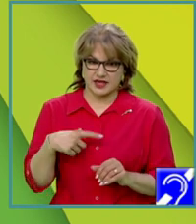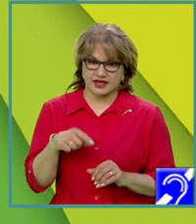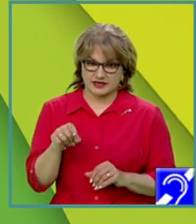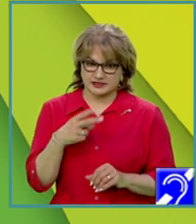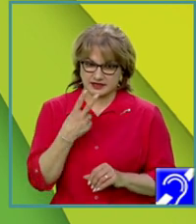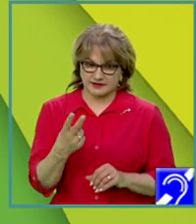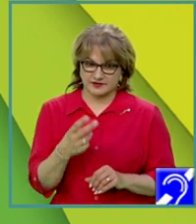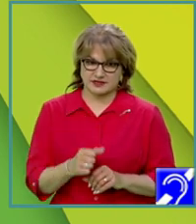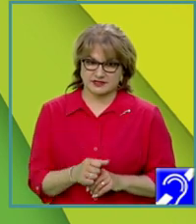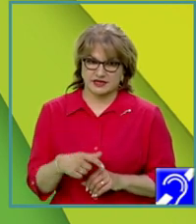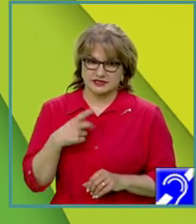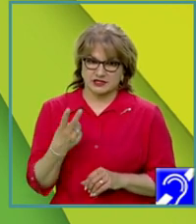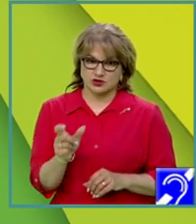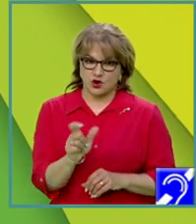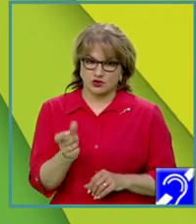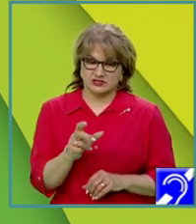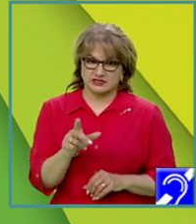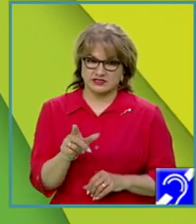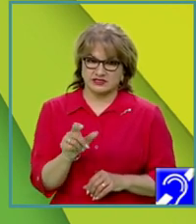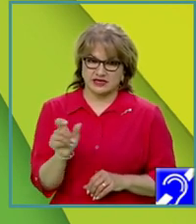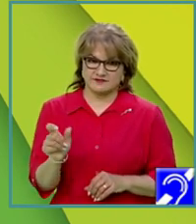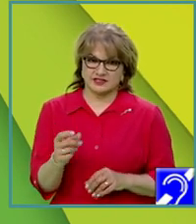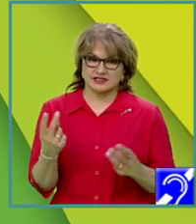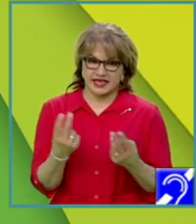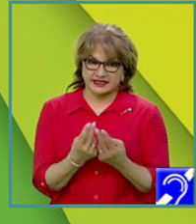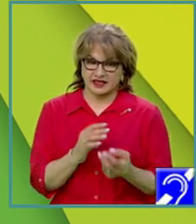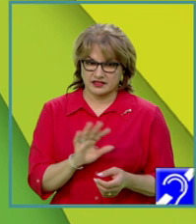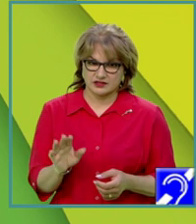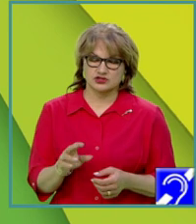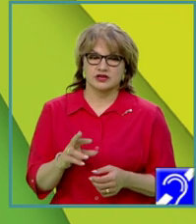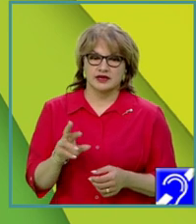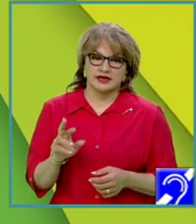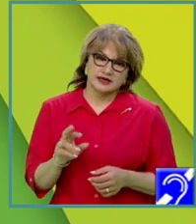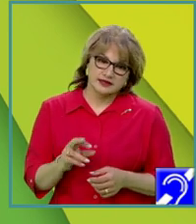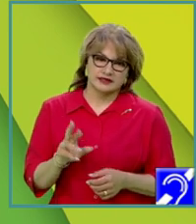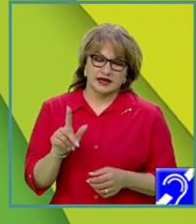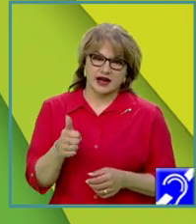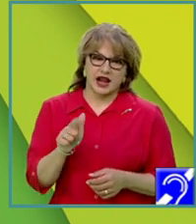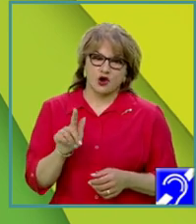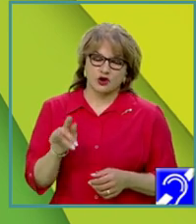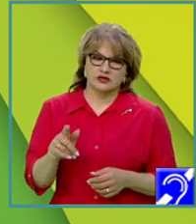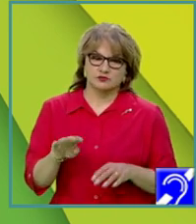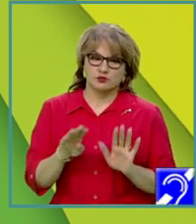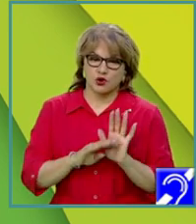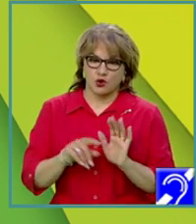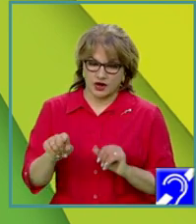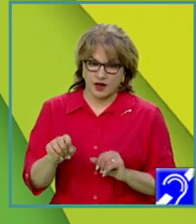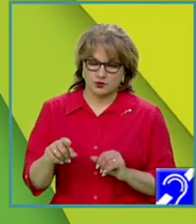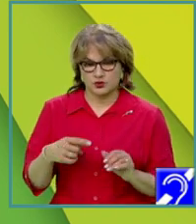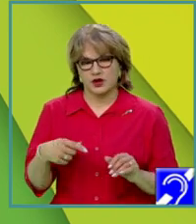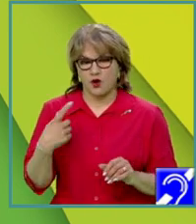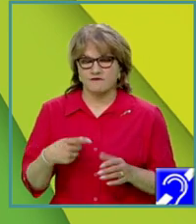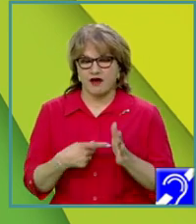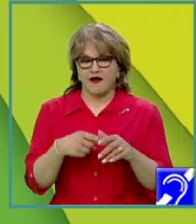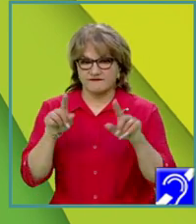Deși sunt două secvențe identice, algoritmul programul o va afișa pe ultima